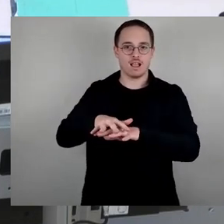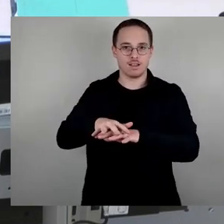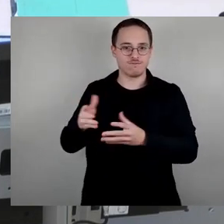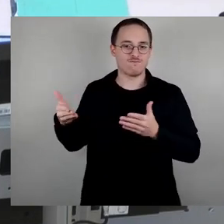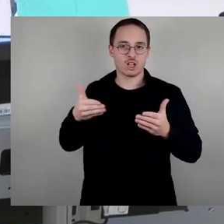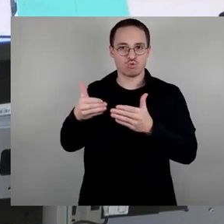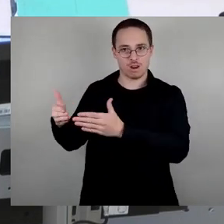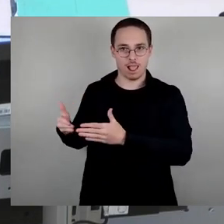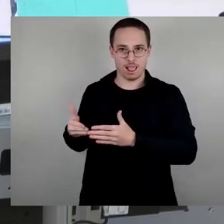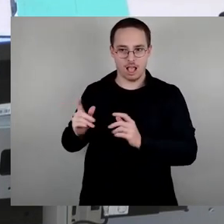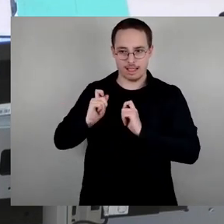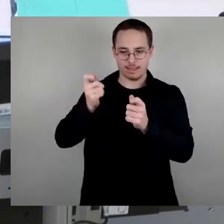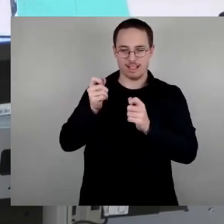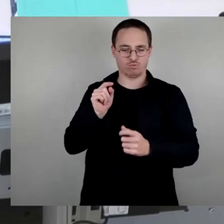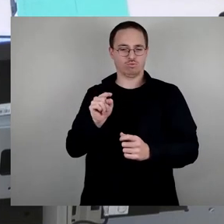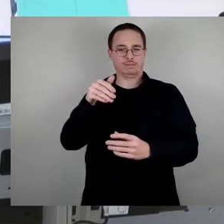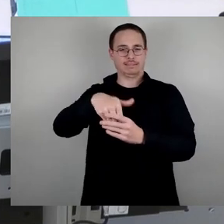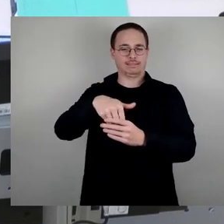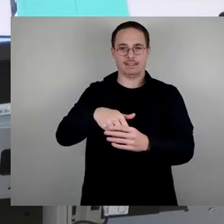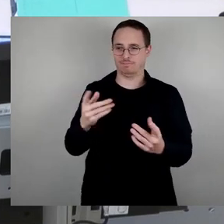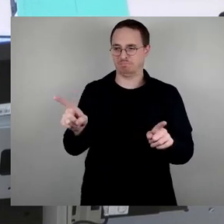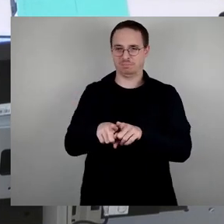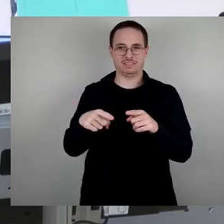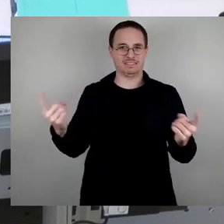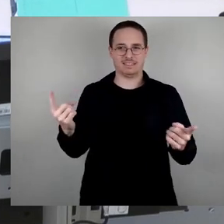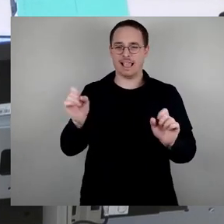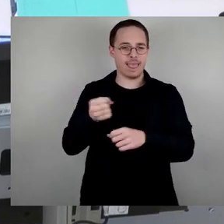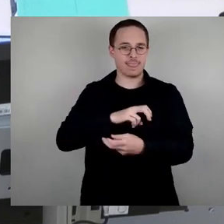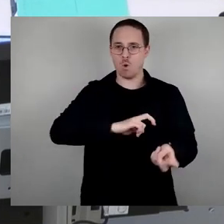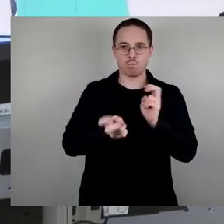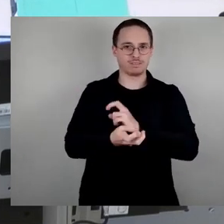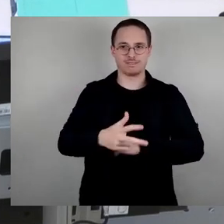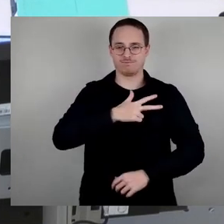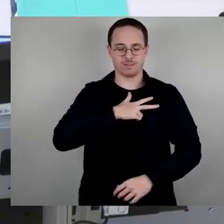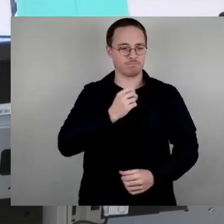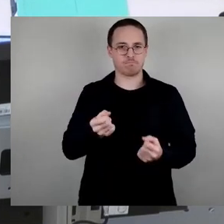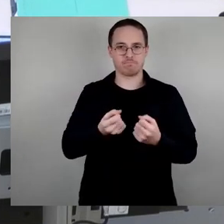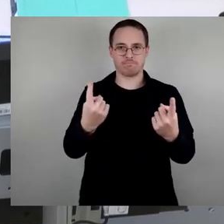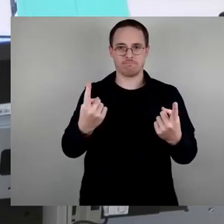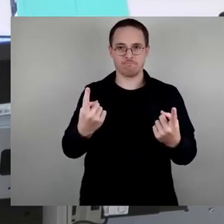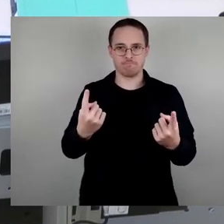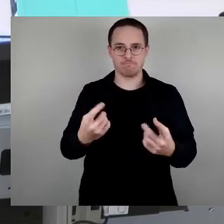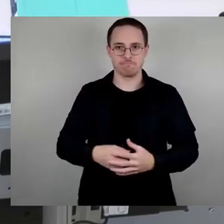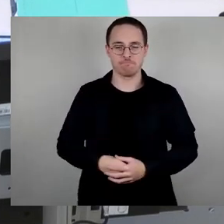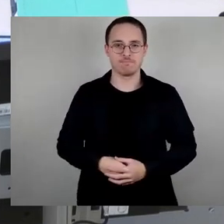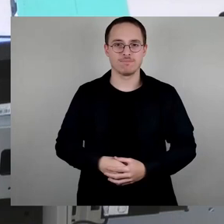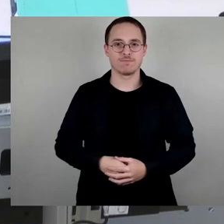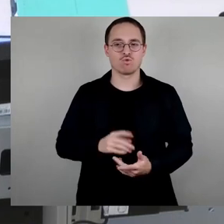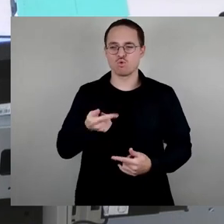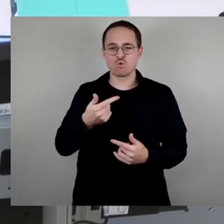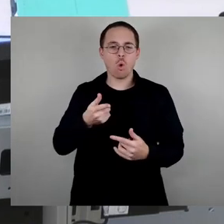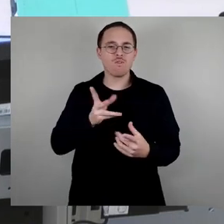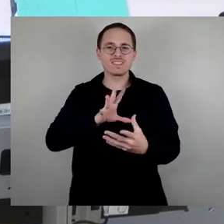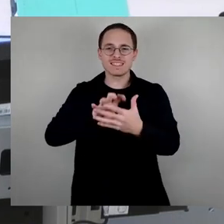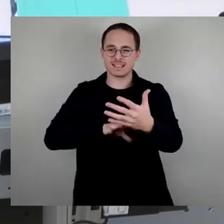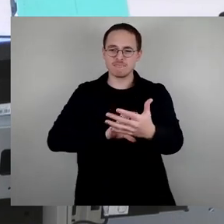unrealistisch ist. Also einerseits ist es meiner Meinung nach völlig Quark, diese Inschrift wieder anzubringen